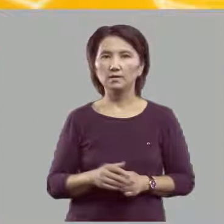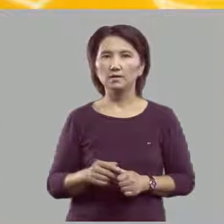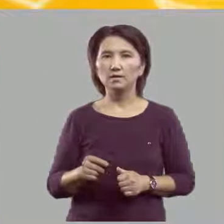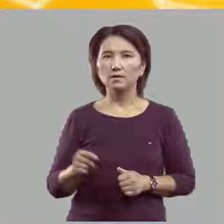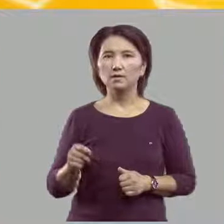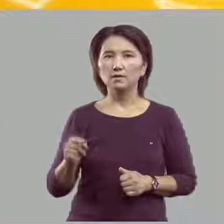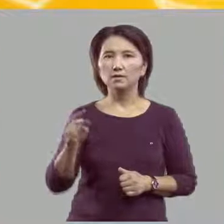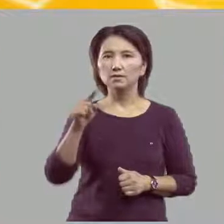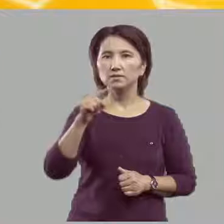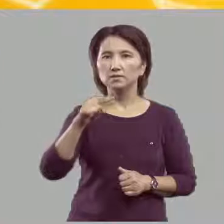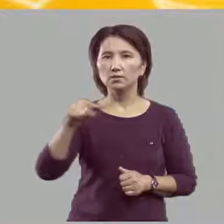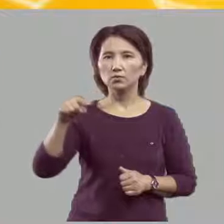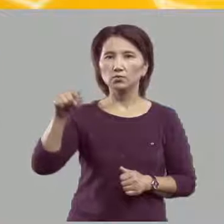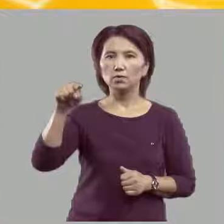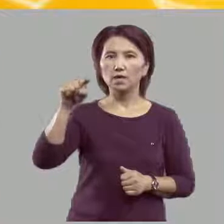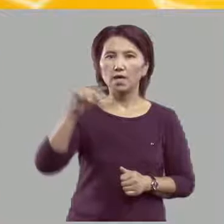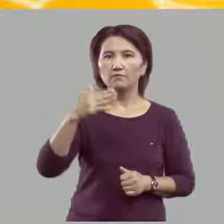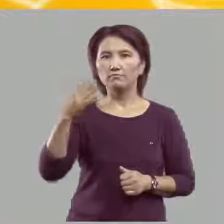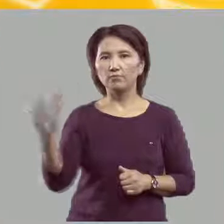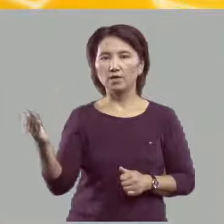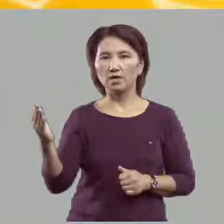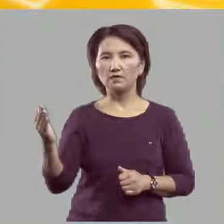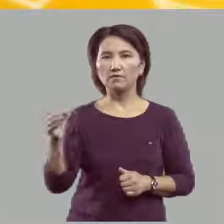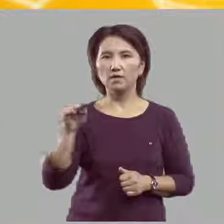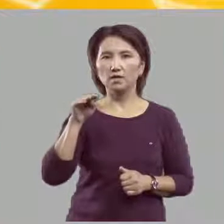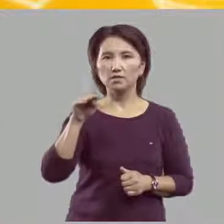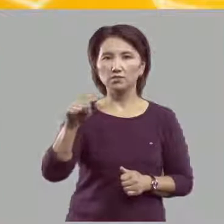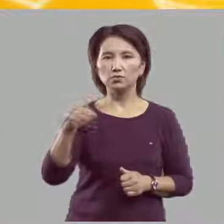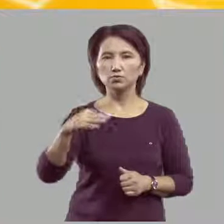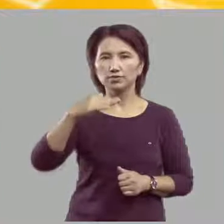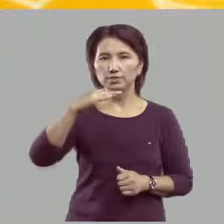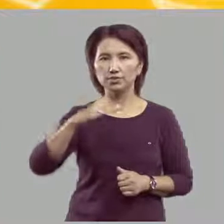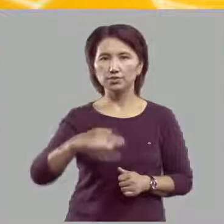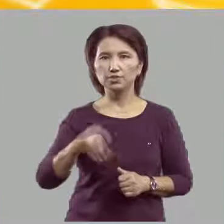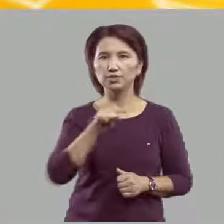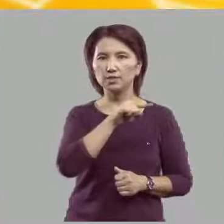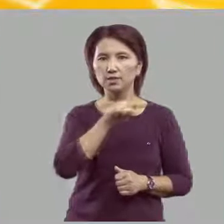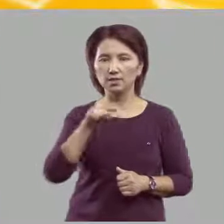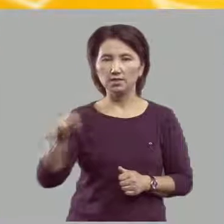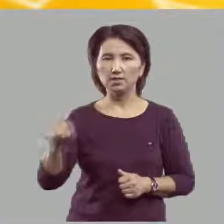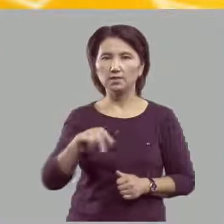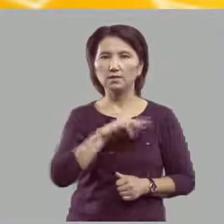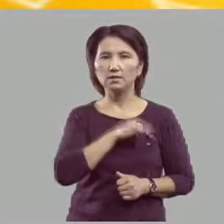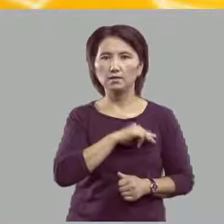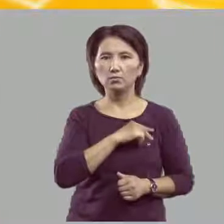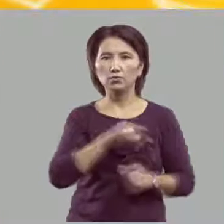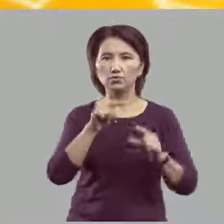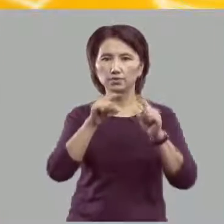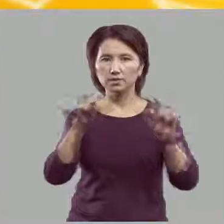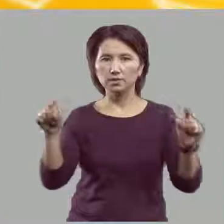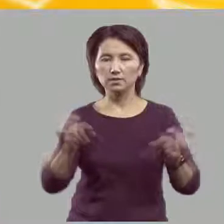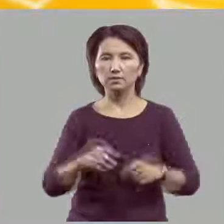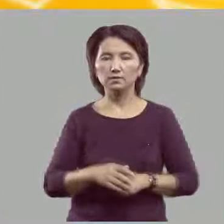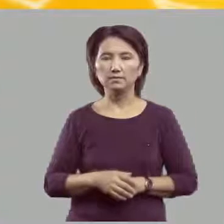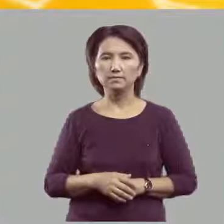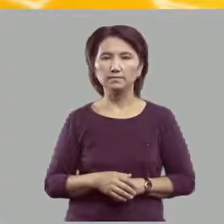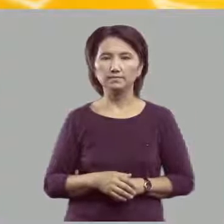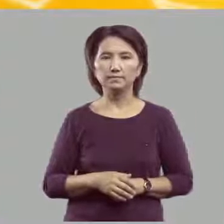закругляем вправо, коснувшись нижней линии рабочей строки.